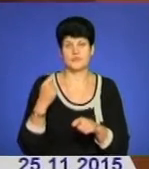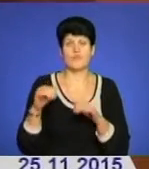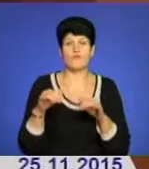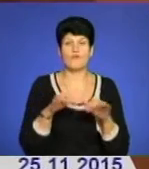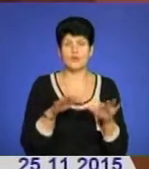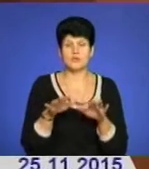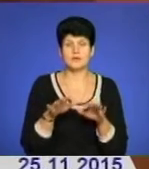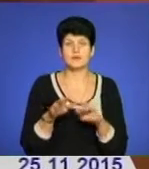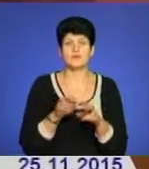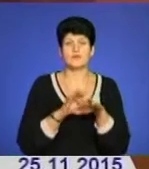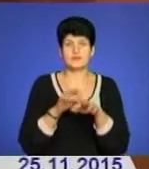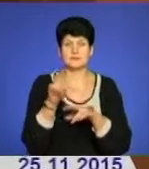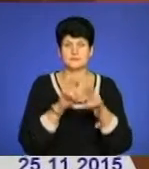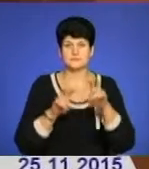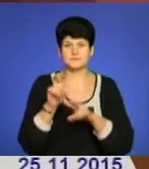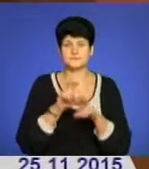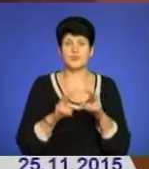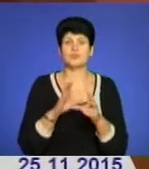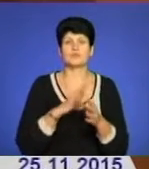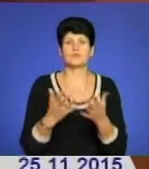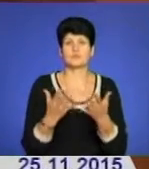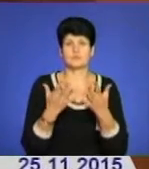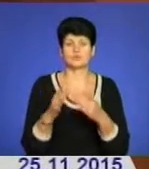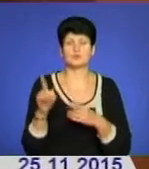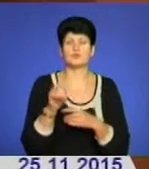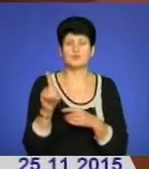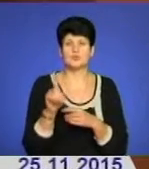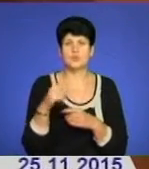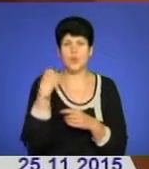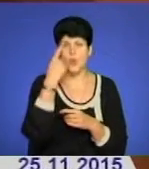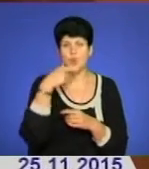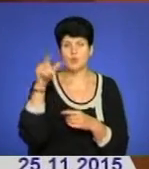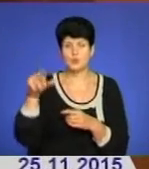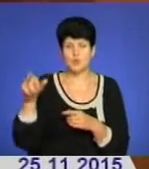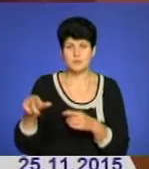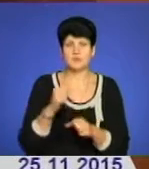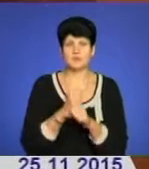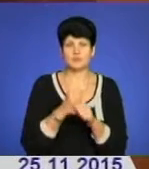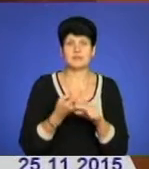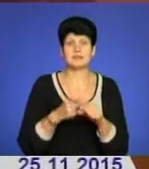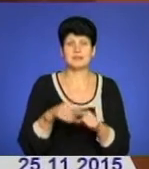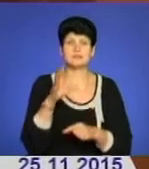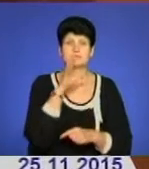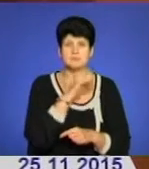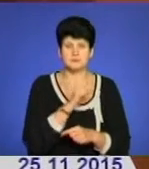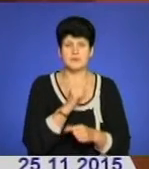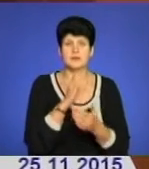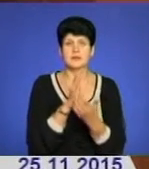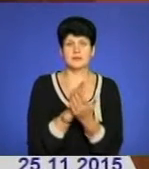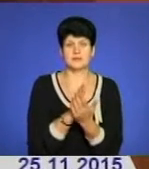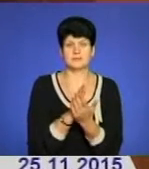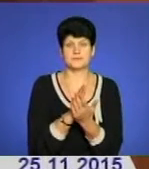-рошукових заходів було встановлено, що особи, які скоїли дане правопорушення, являються